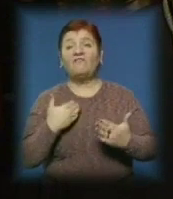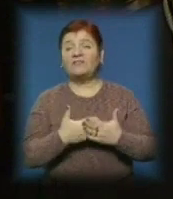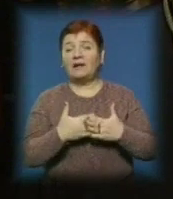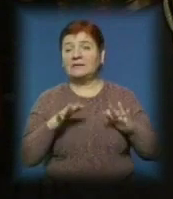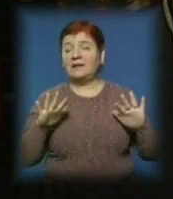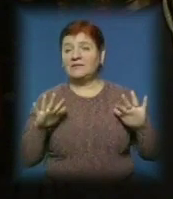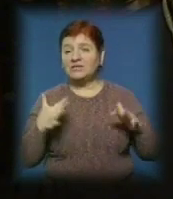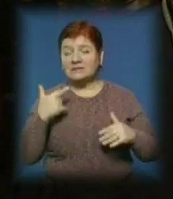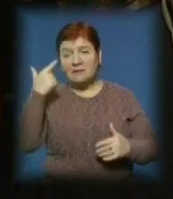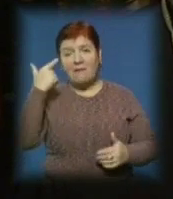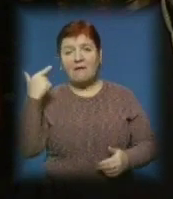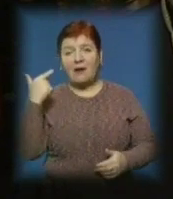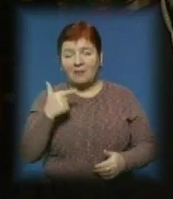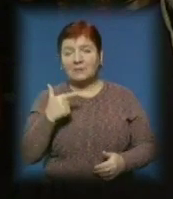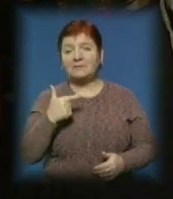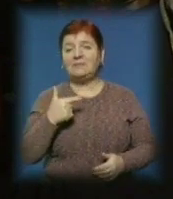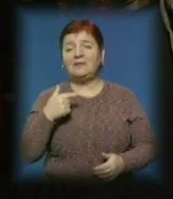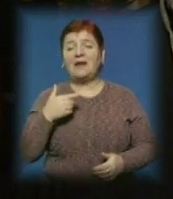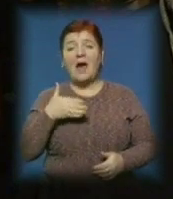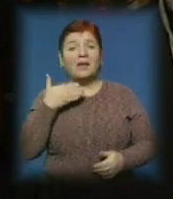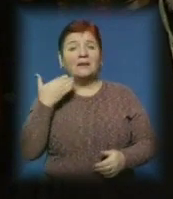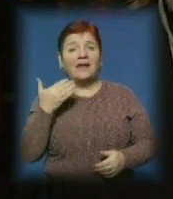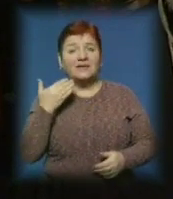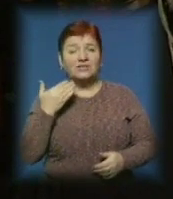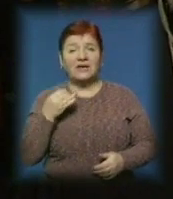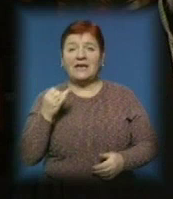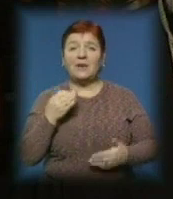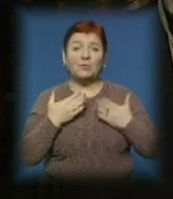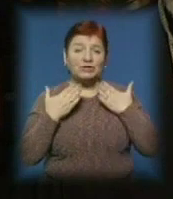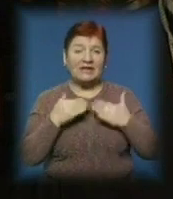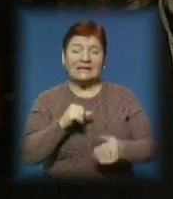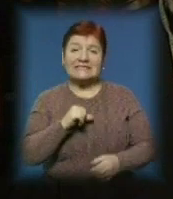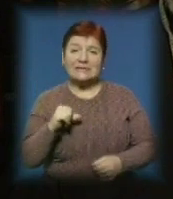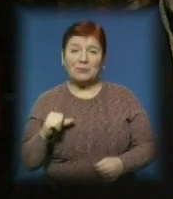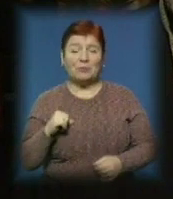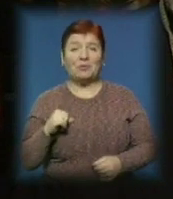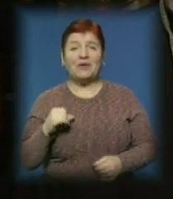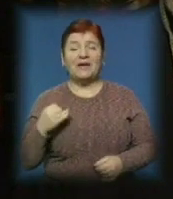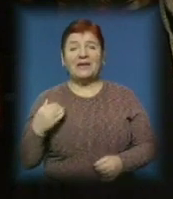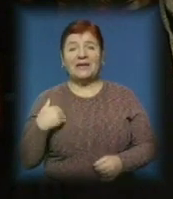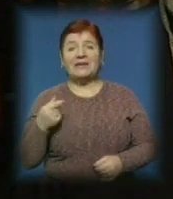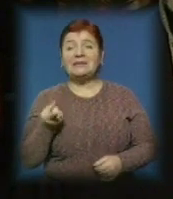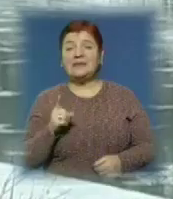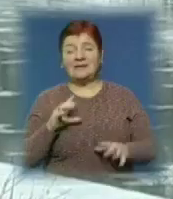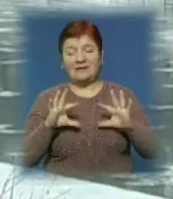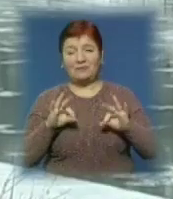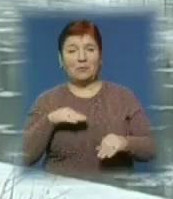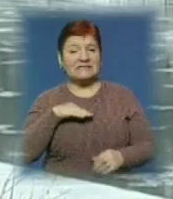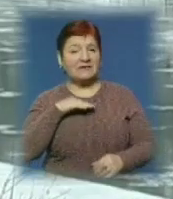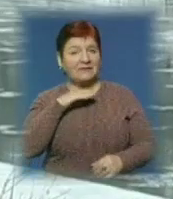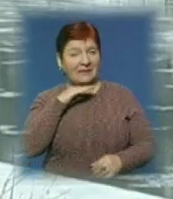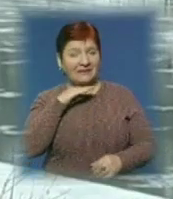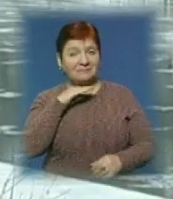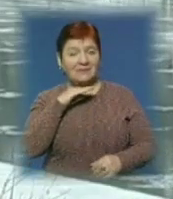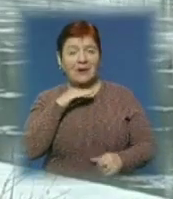грамотні, просвіщенні, і тепер їм легше і почитати самим, і я думаю, що тепер інформації вистачає. Окремо